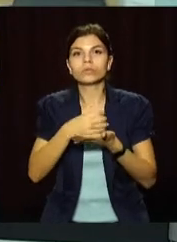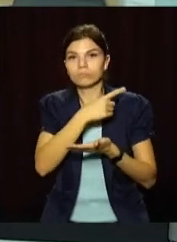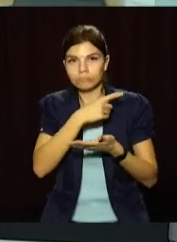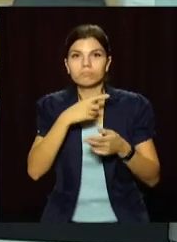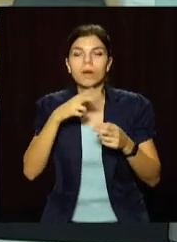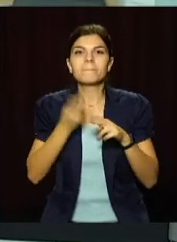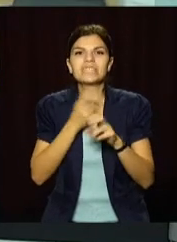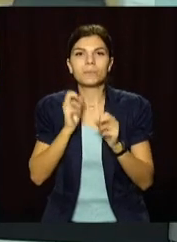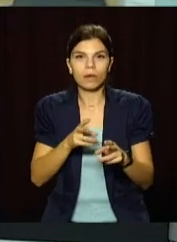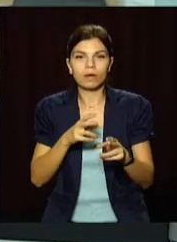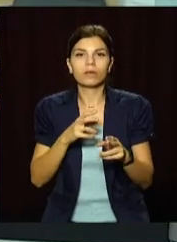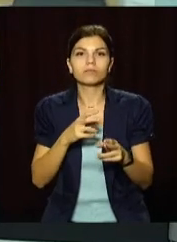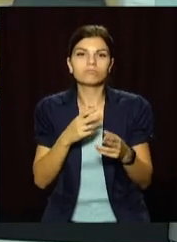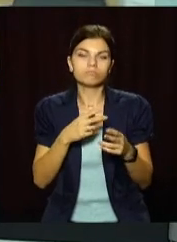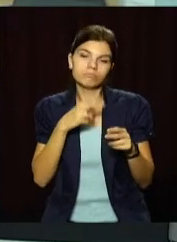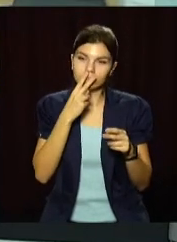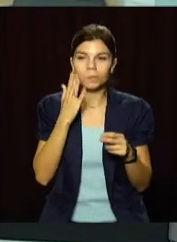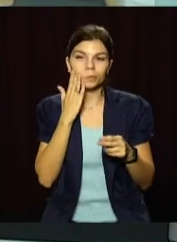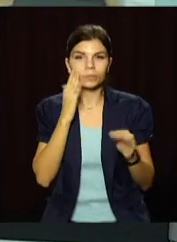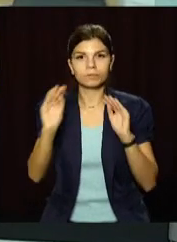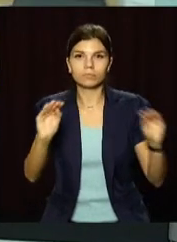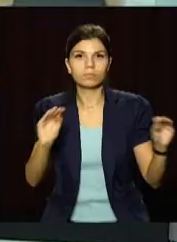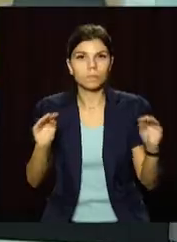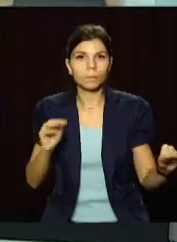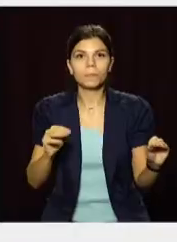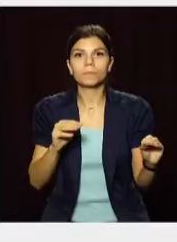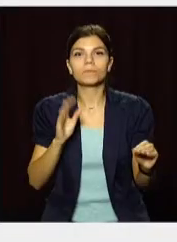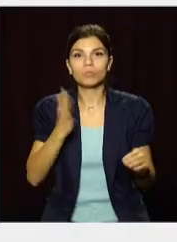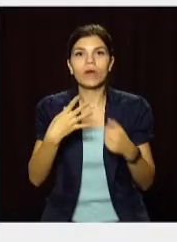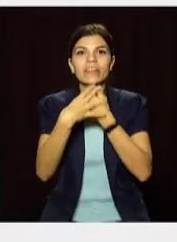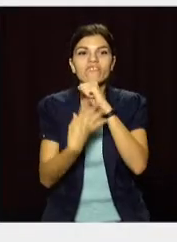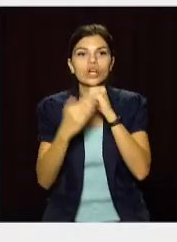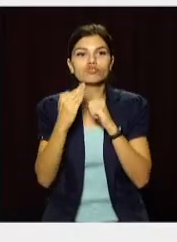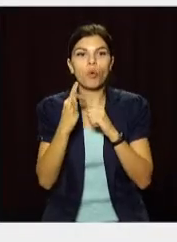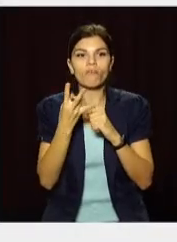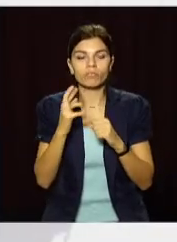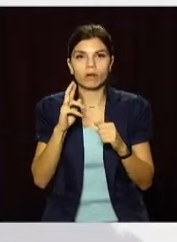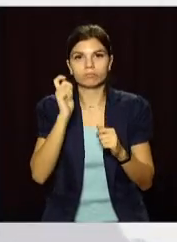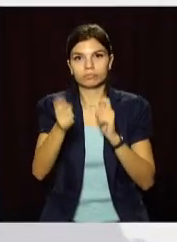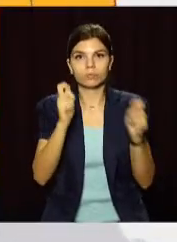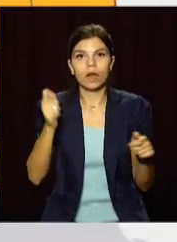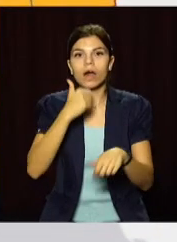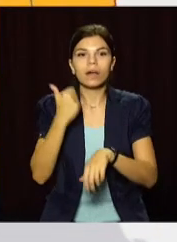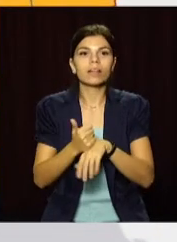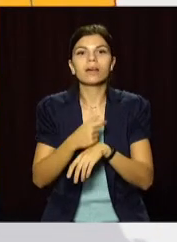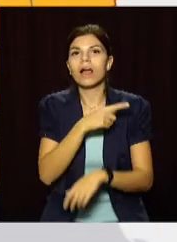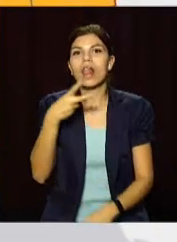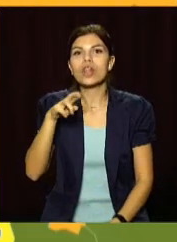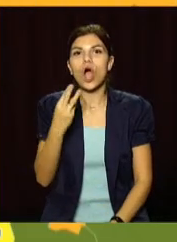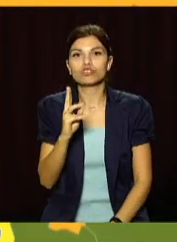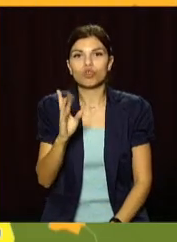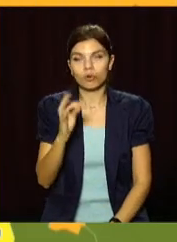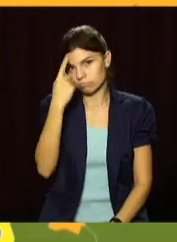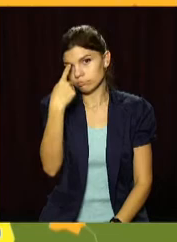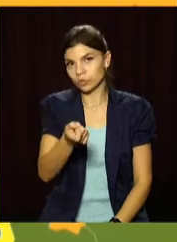-екологічної безпеки та надзвичайних ситуацій. Розподіл набуде чинності 19 жовтня. Головний санітарний лікар України Віктор Ляшко